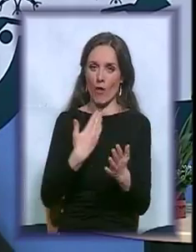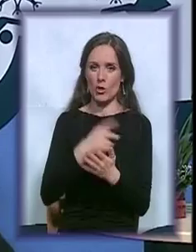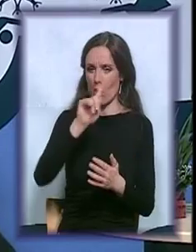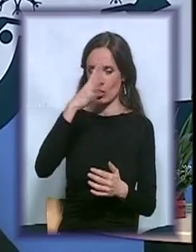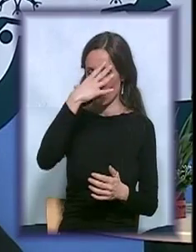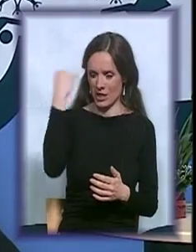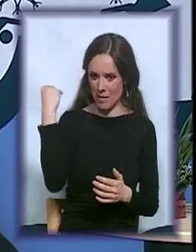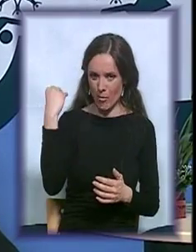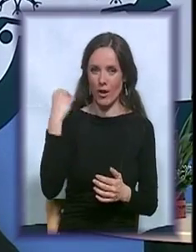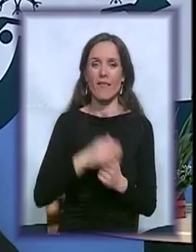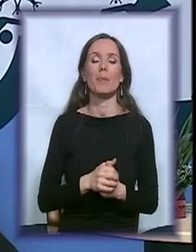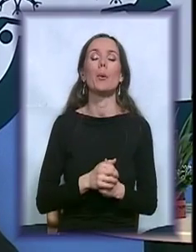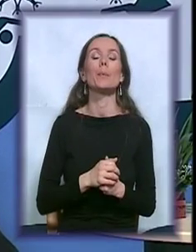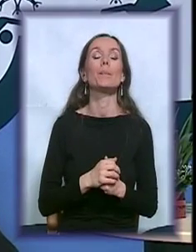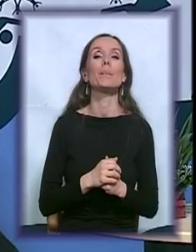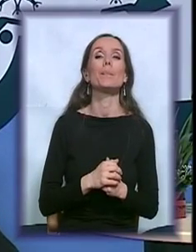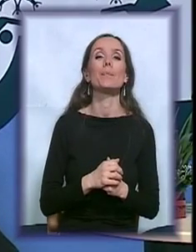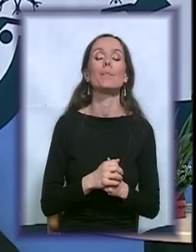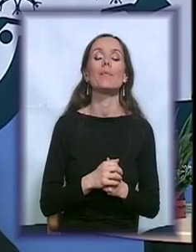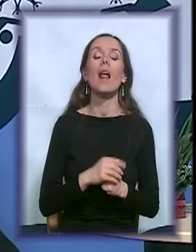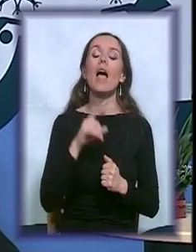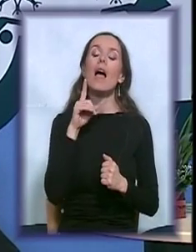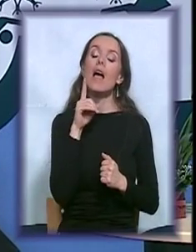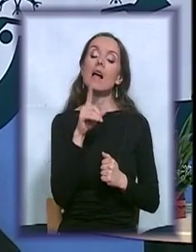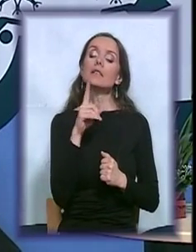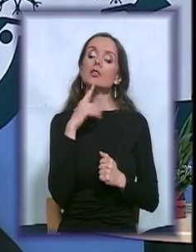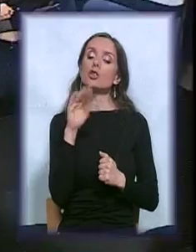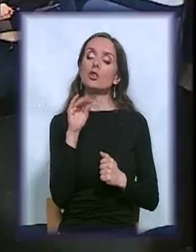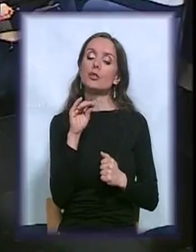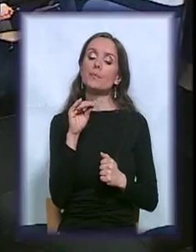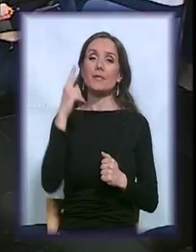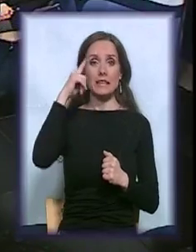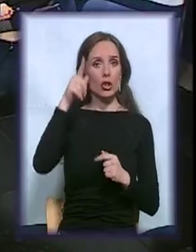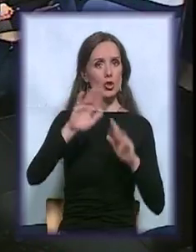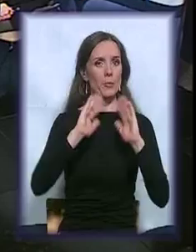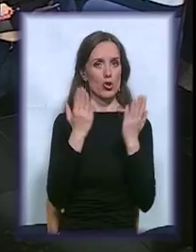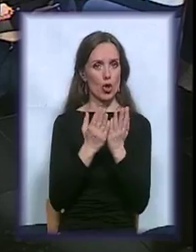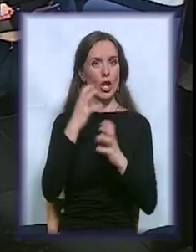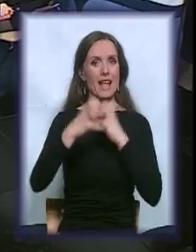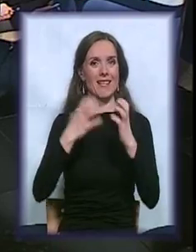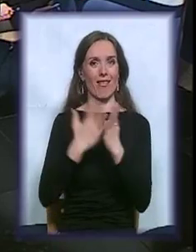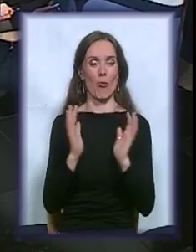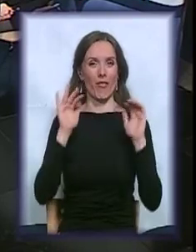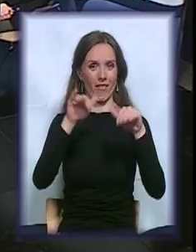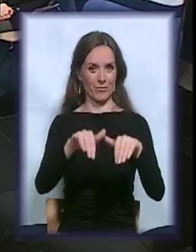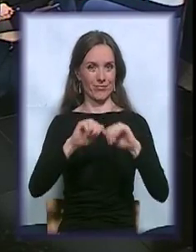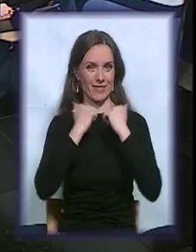režije da ponovimo. Ali u prostorijama s redom. Ono što ste počeli da govorite,